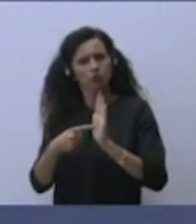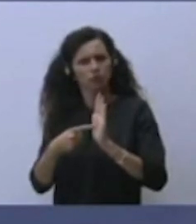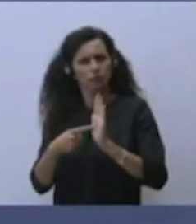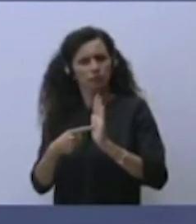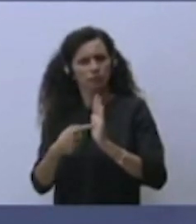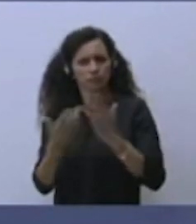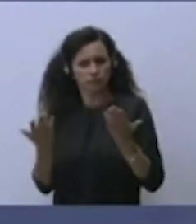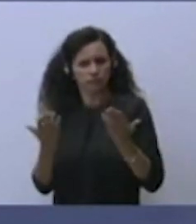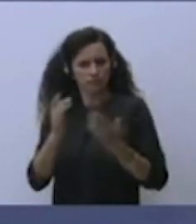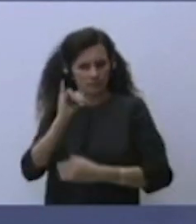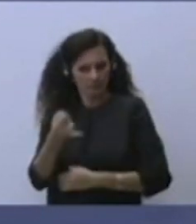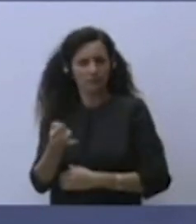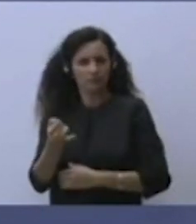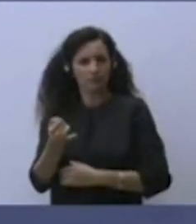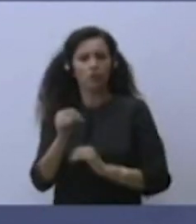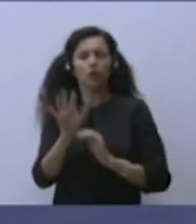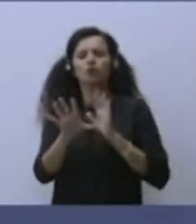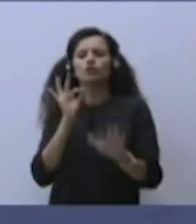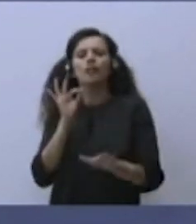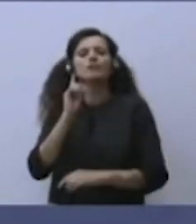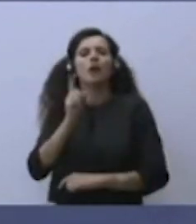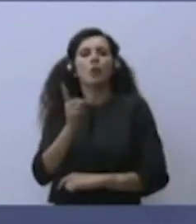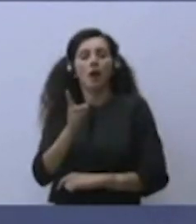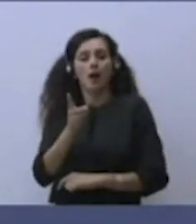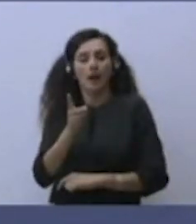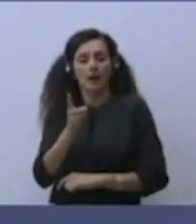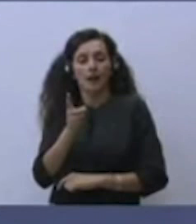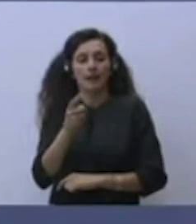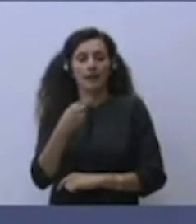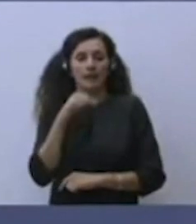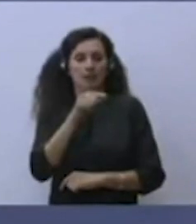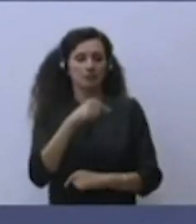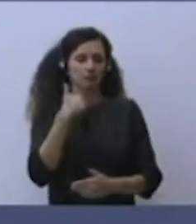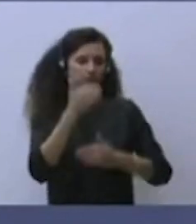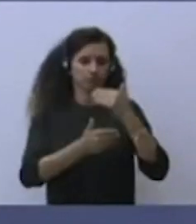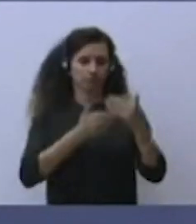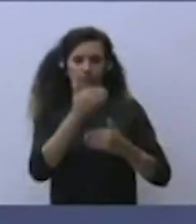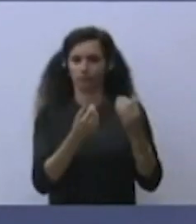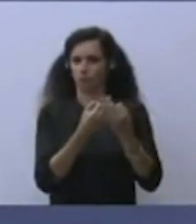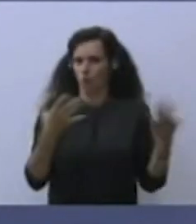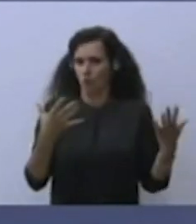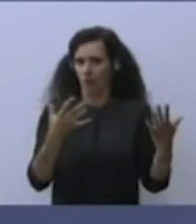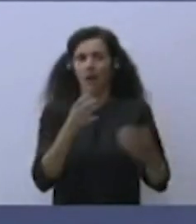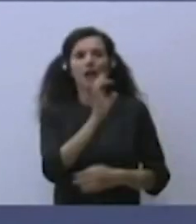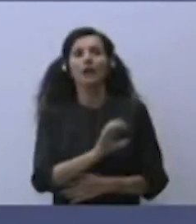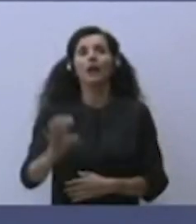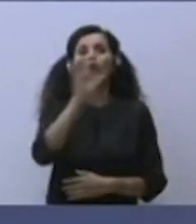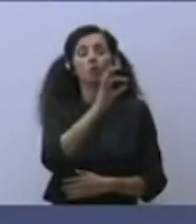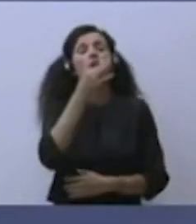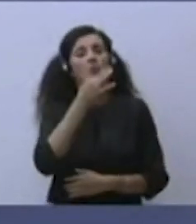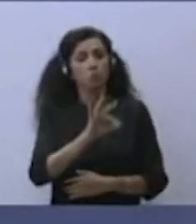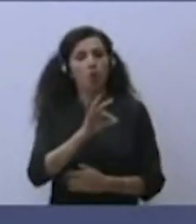la scelta lì era tra procedere normalmente, quindi molte regioni sarebbero andate in giallo